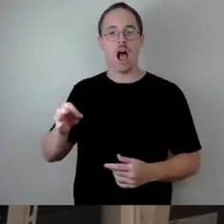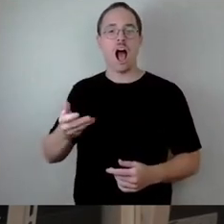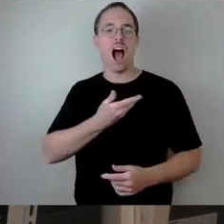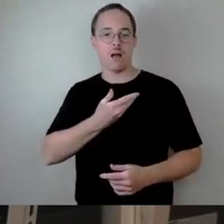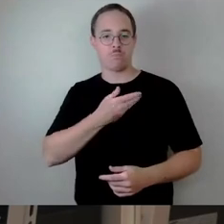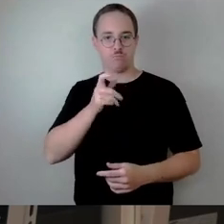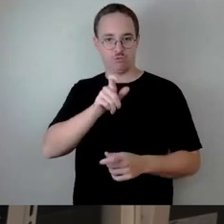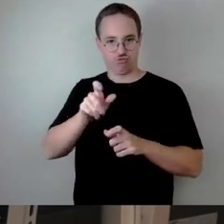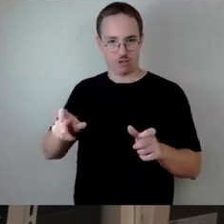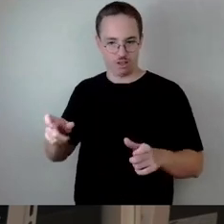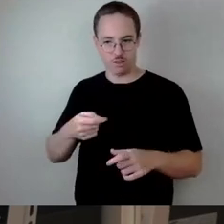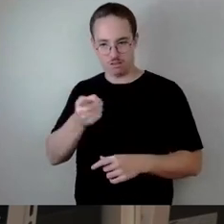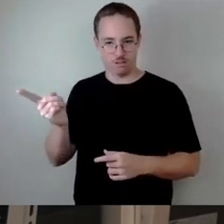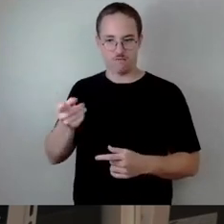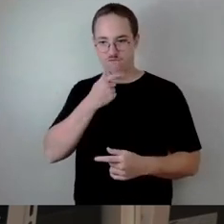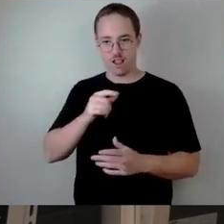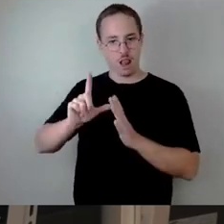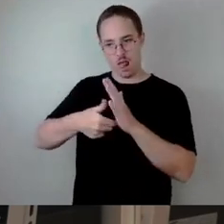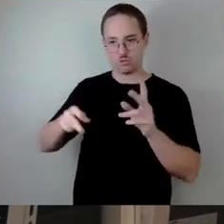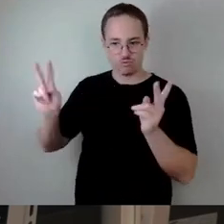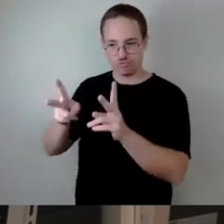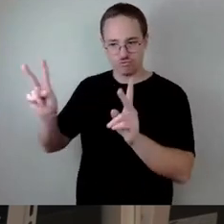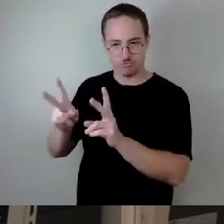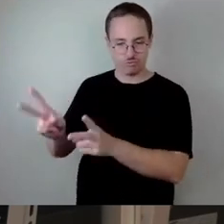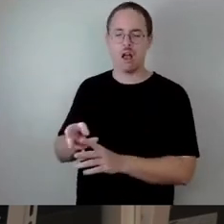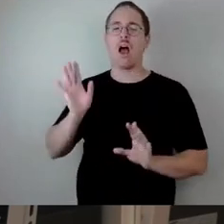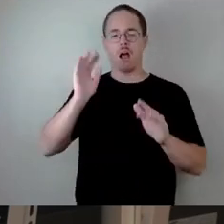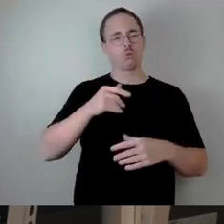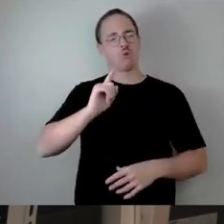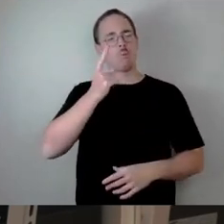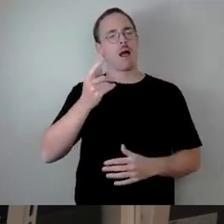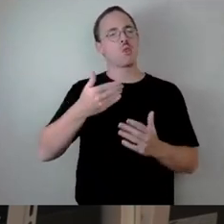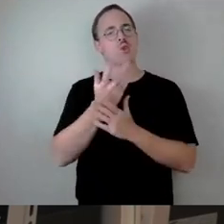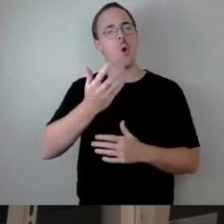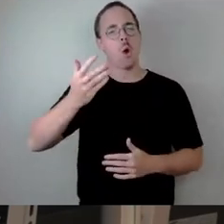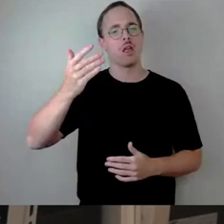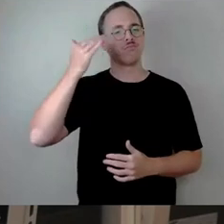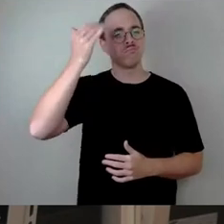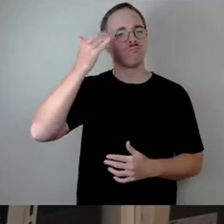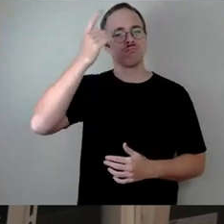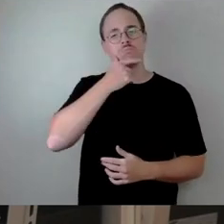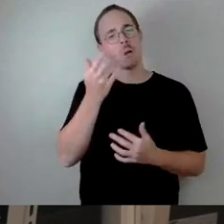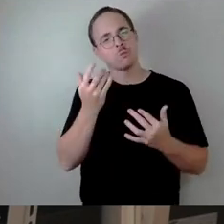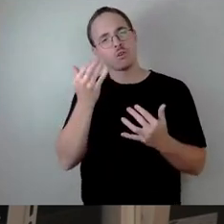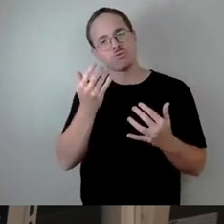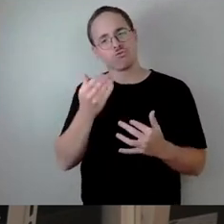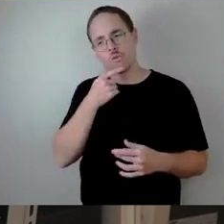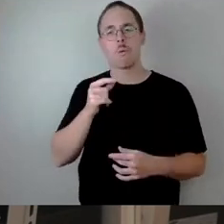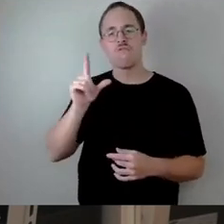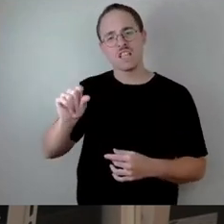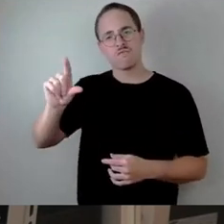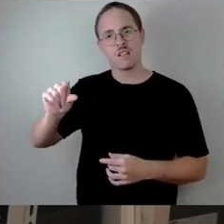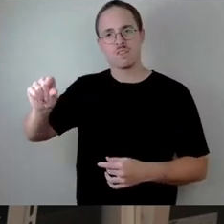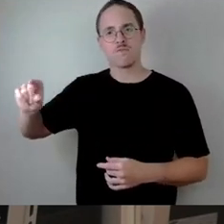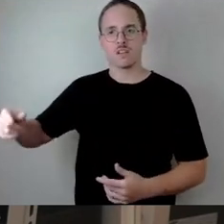aber rechnet noch mal neu. Es könnte weniger werden für die Bedürftigen. Das sagen Sie in Wahrheit. Und selbstverständlich stimmen wir mit wehenden Fahnen dem Antrag